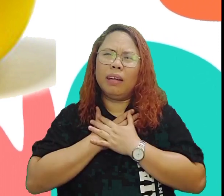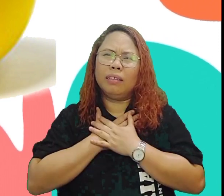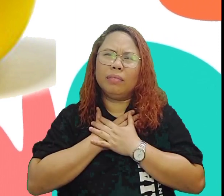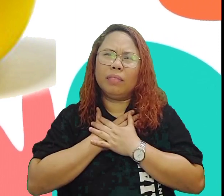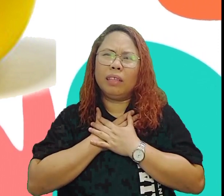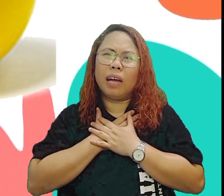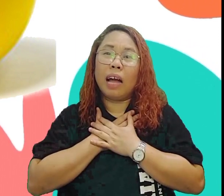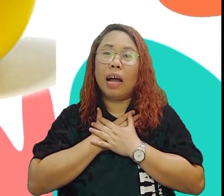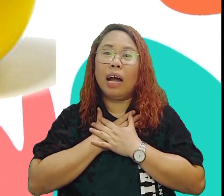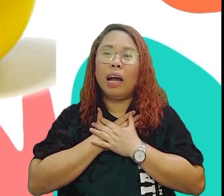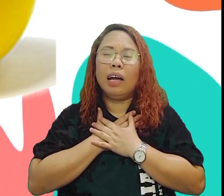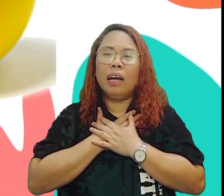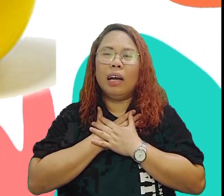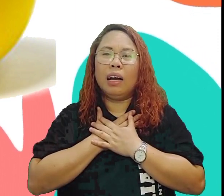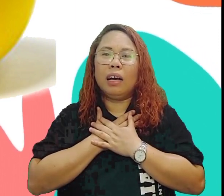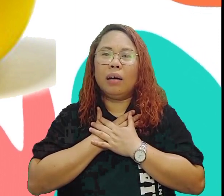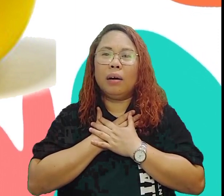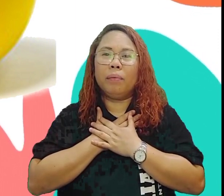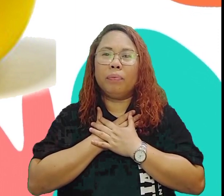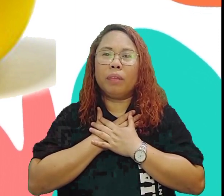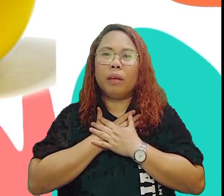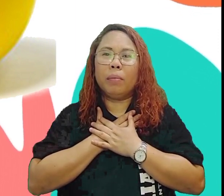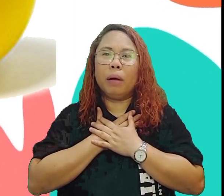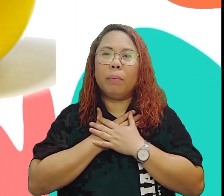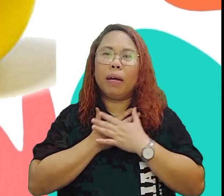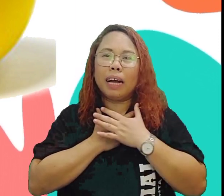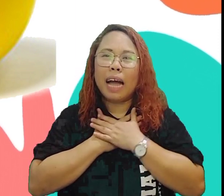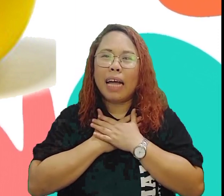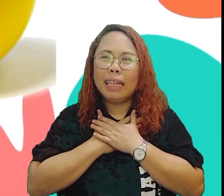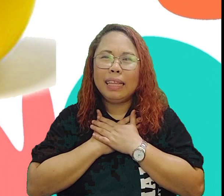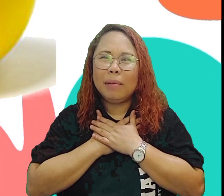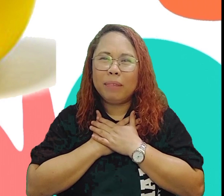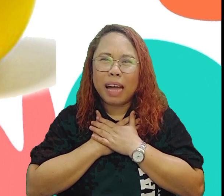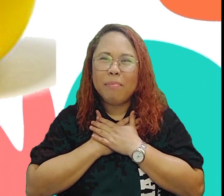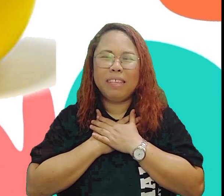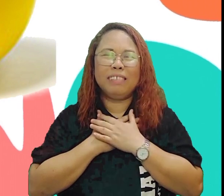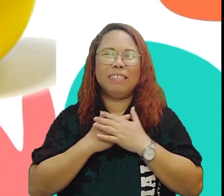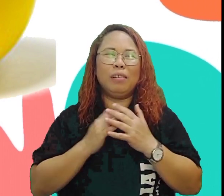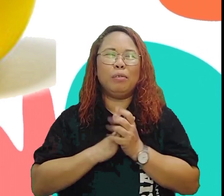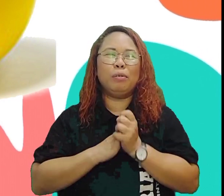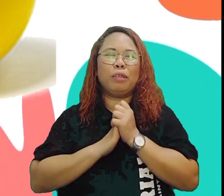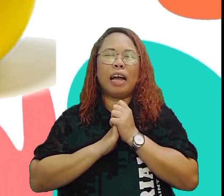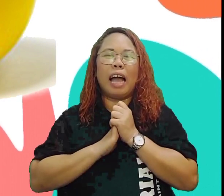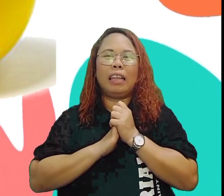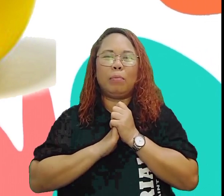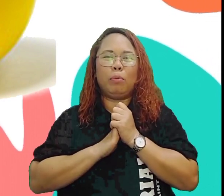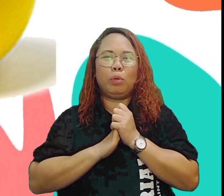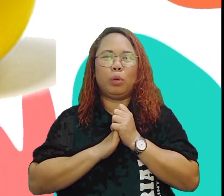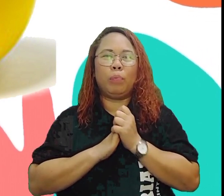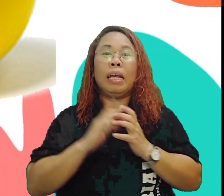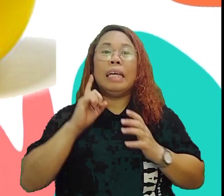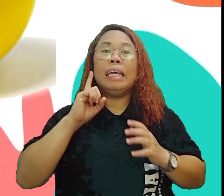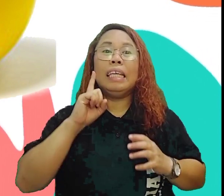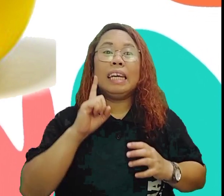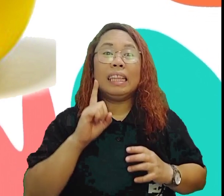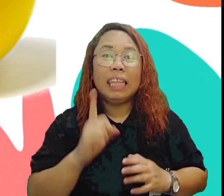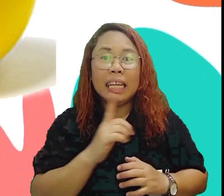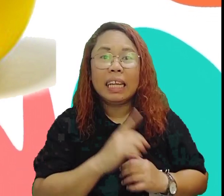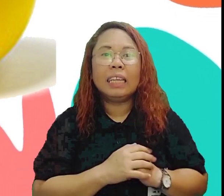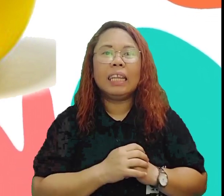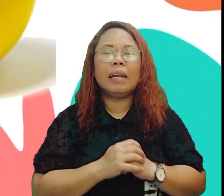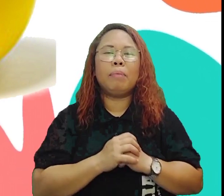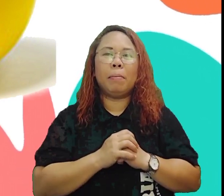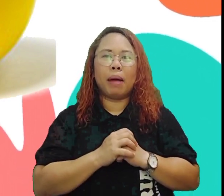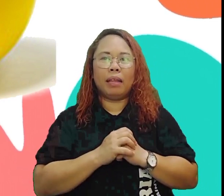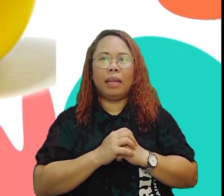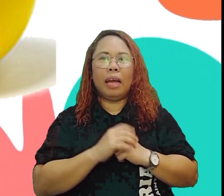parang nakakapagbag ng ating damdamin, nalulungkot ang ating puso. Ganyan